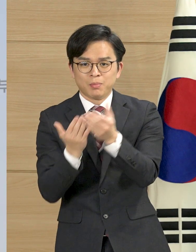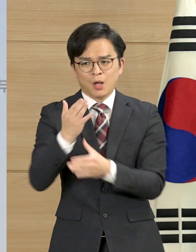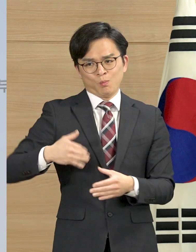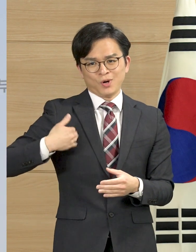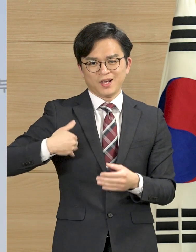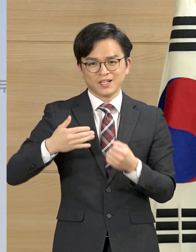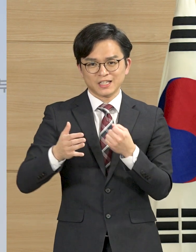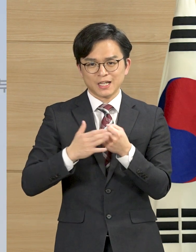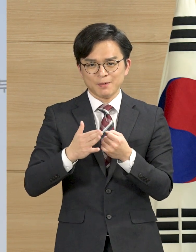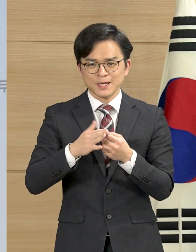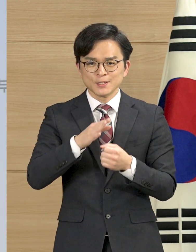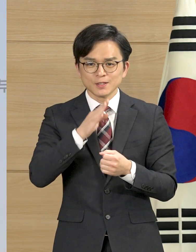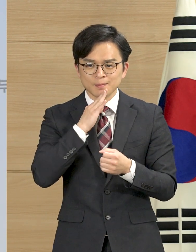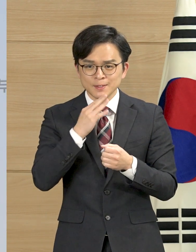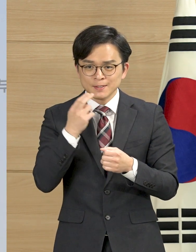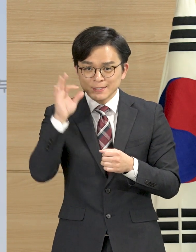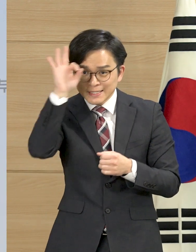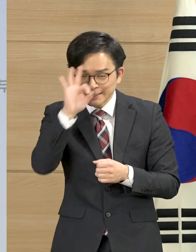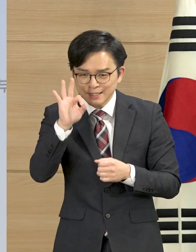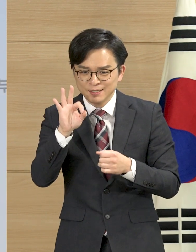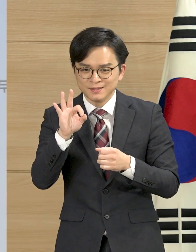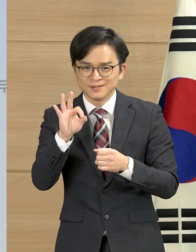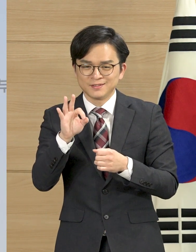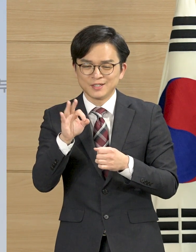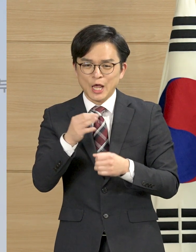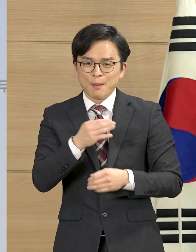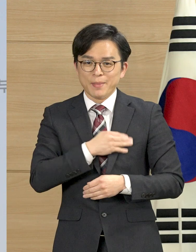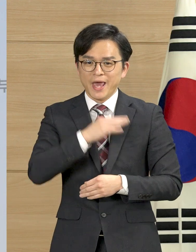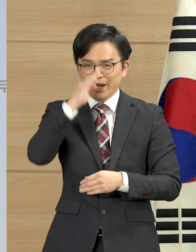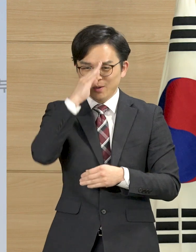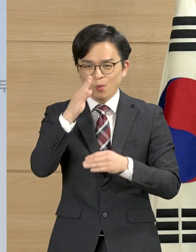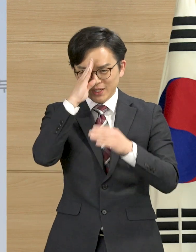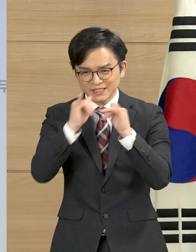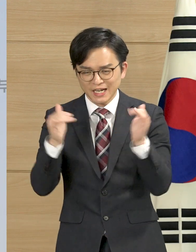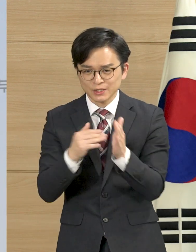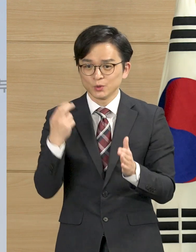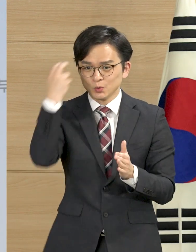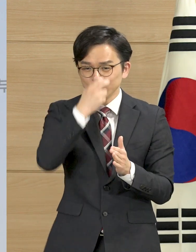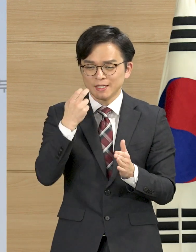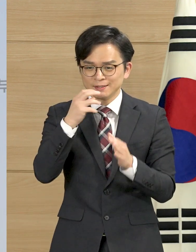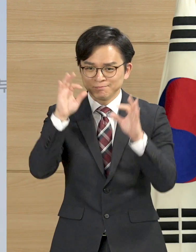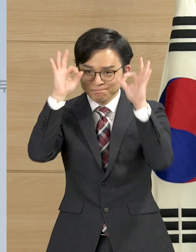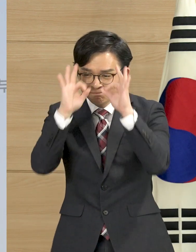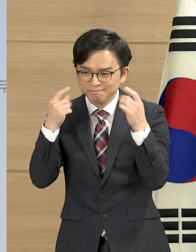놓친 감염 환자가 있다면 끝까지 찾아내는 폐렴 감시 체계를 갖추겠습니다.